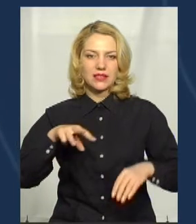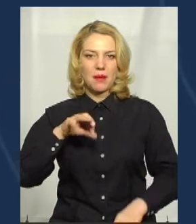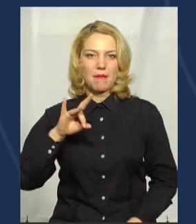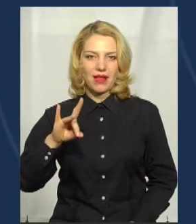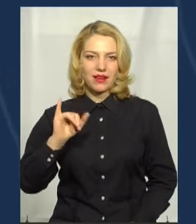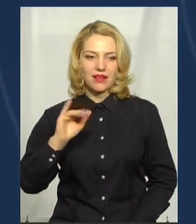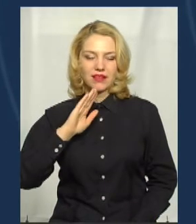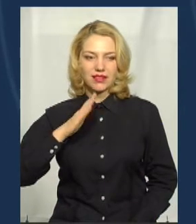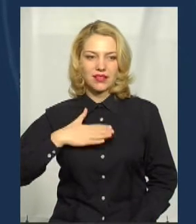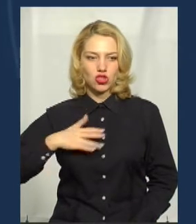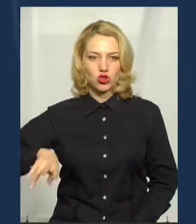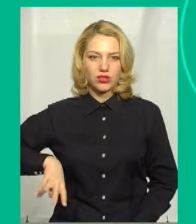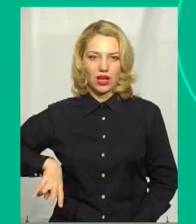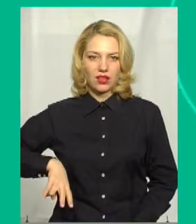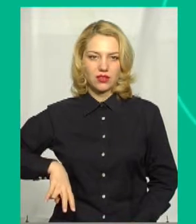і нашого директора.